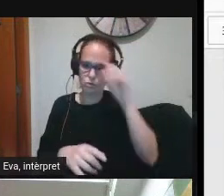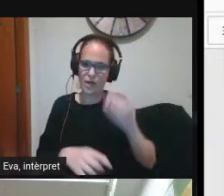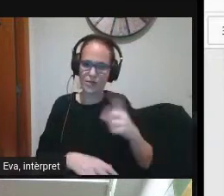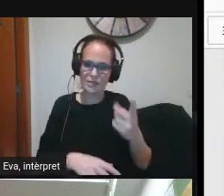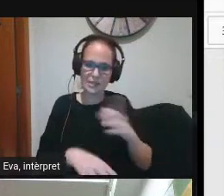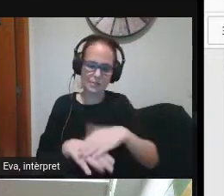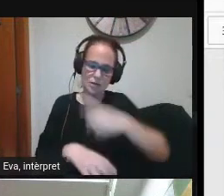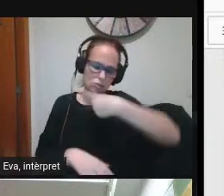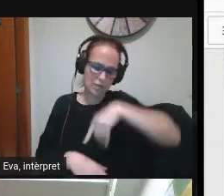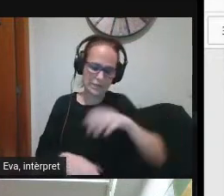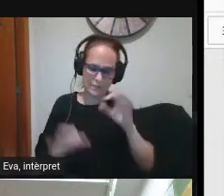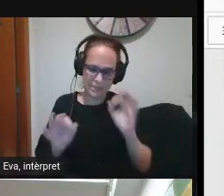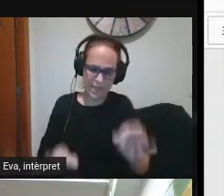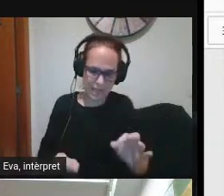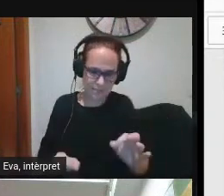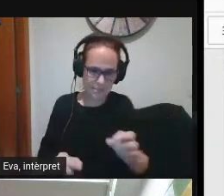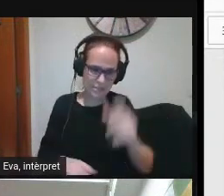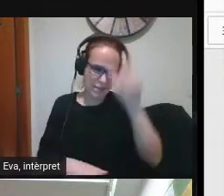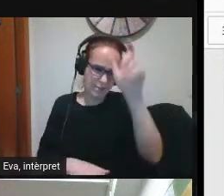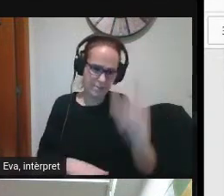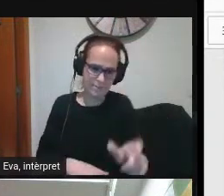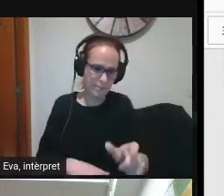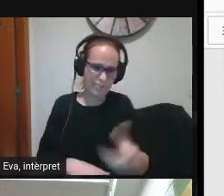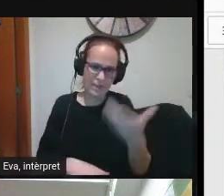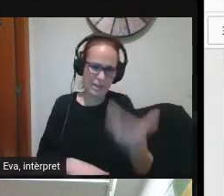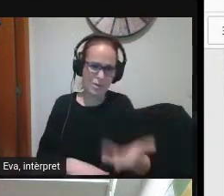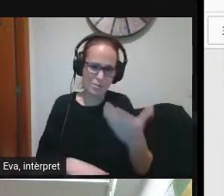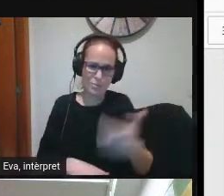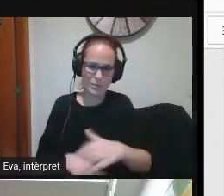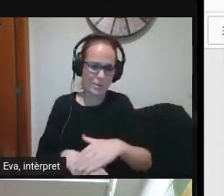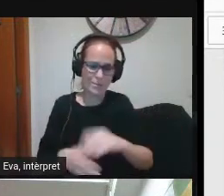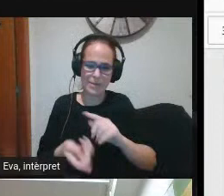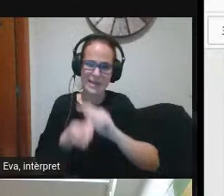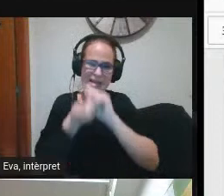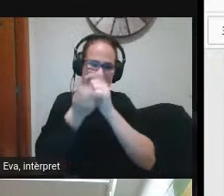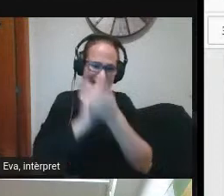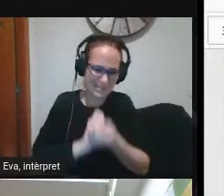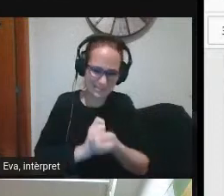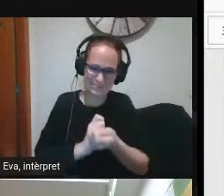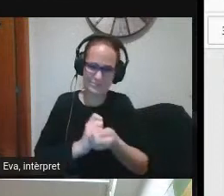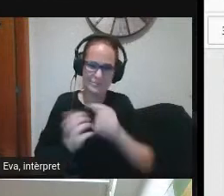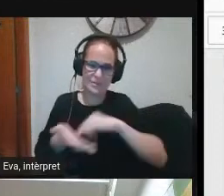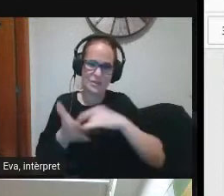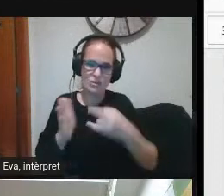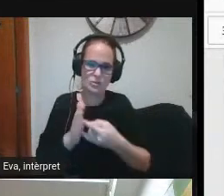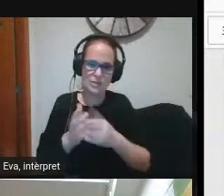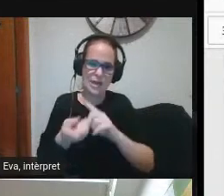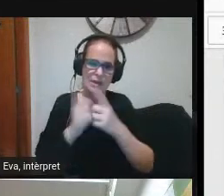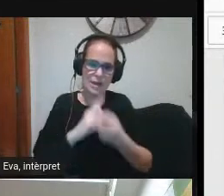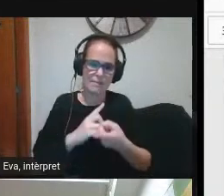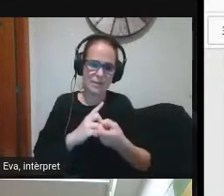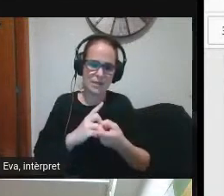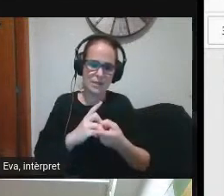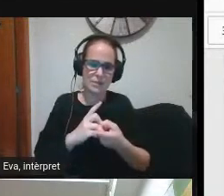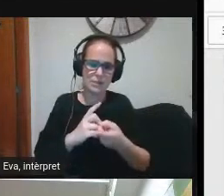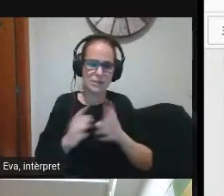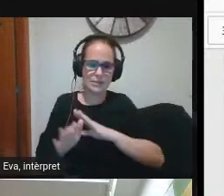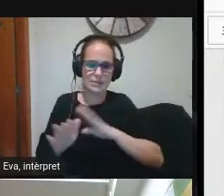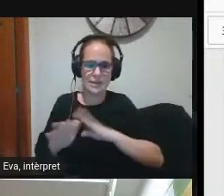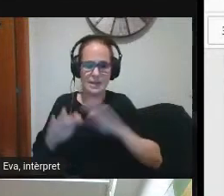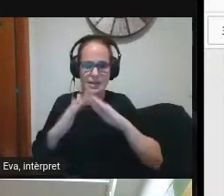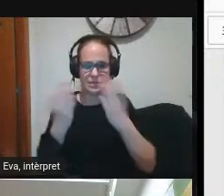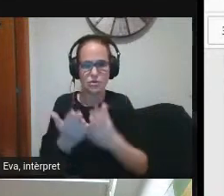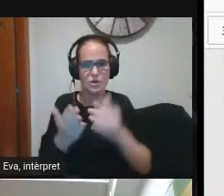creiem que ha de ser una de les peces claus també per portar endavant el canvi metodològic i tecnològic a l'escola ha de ser una persona de